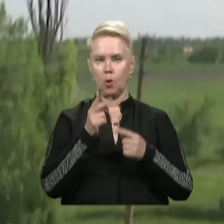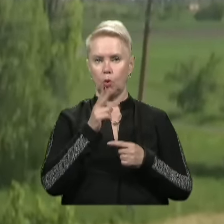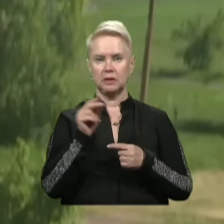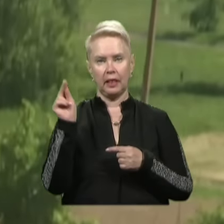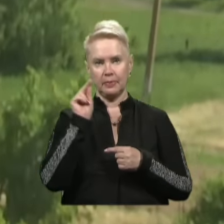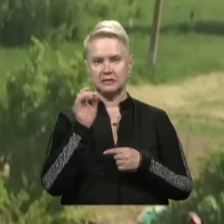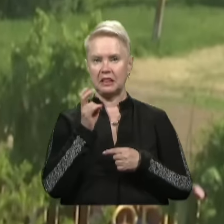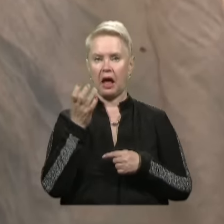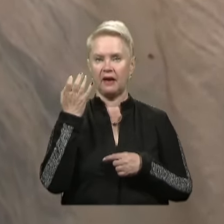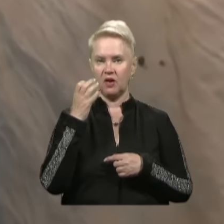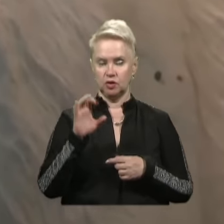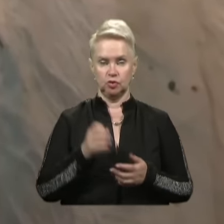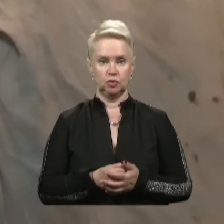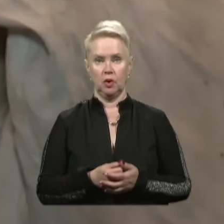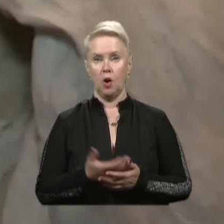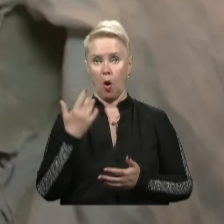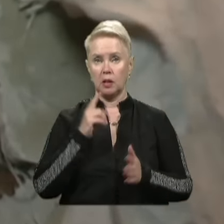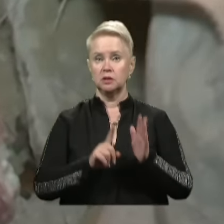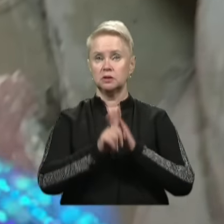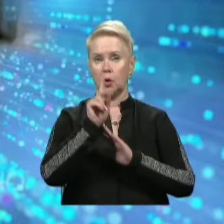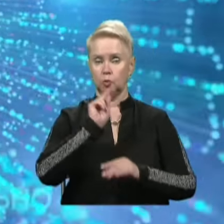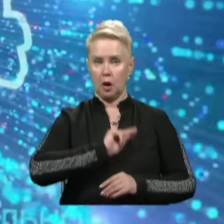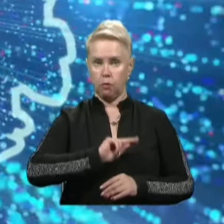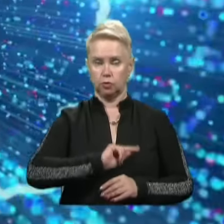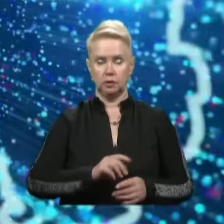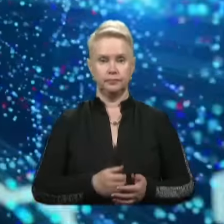гімназії на Криворіжжі. Коли стартують роботи?